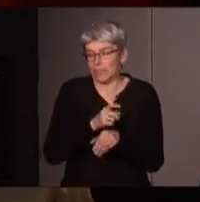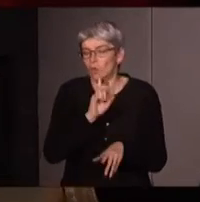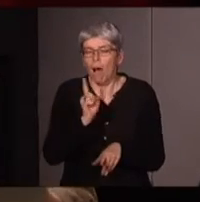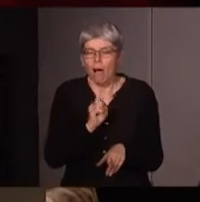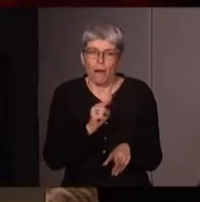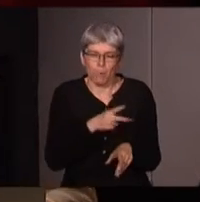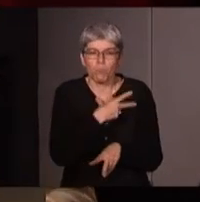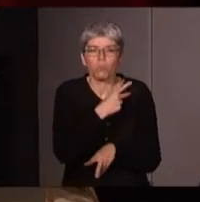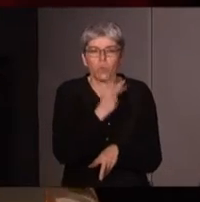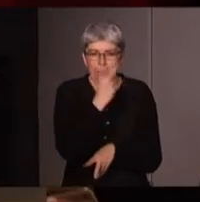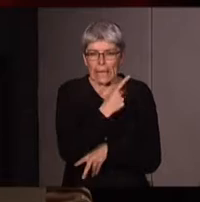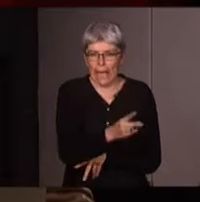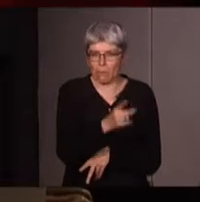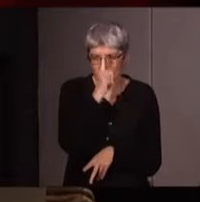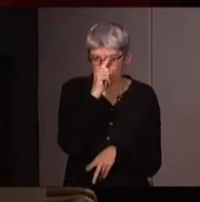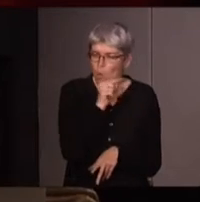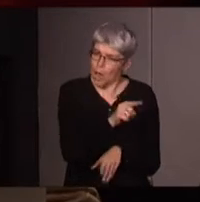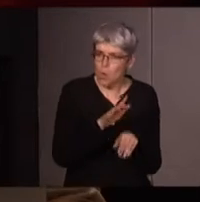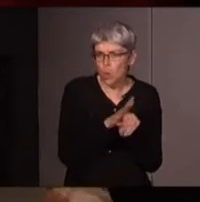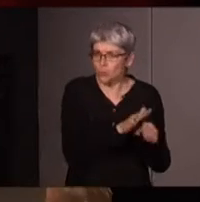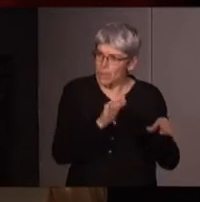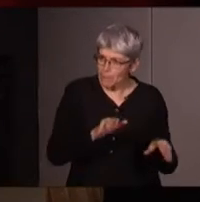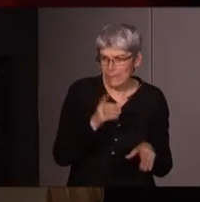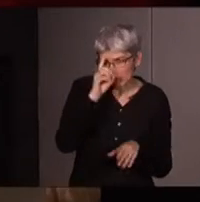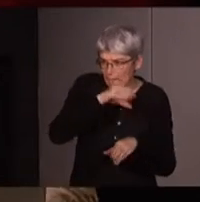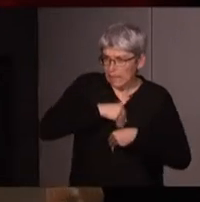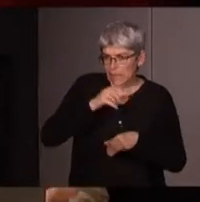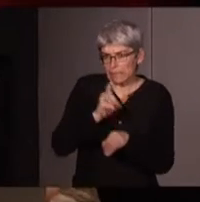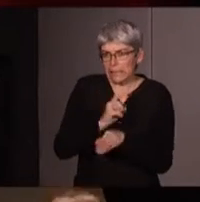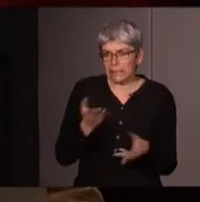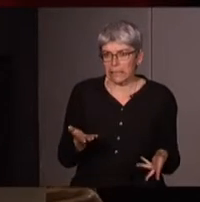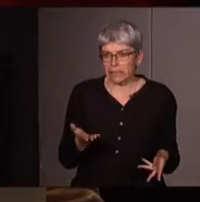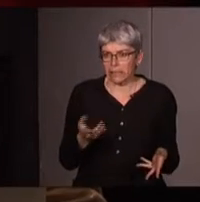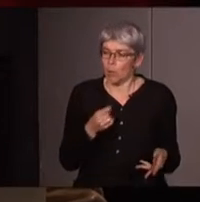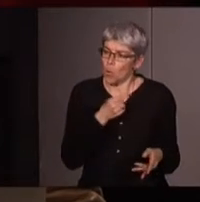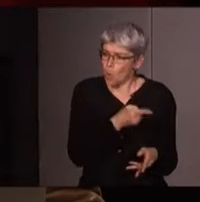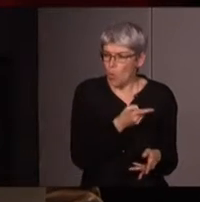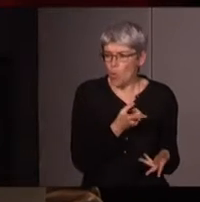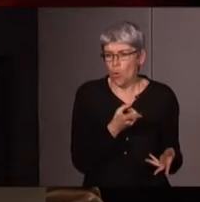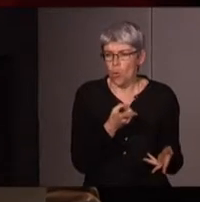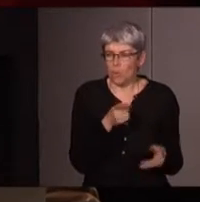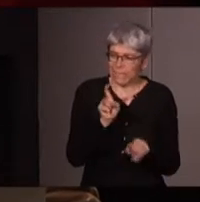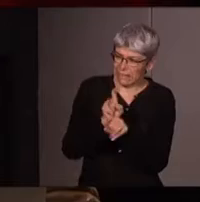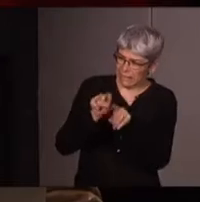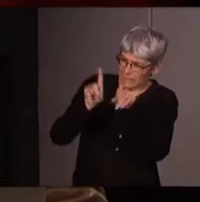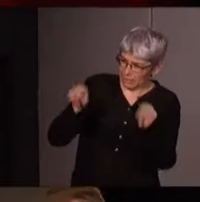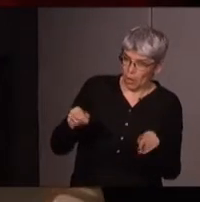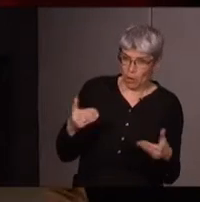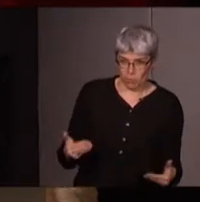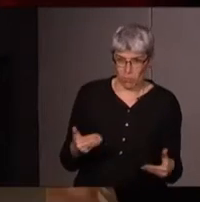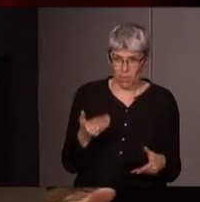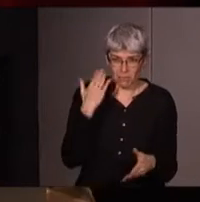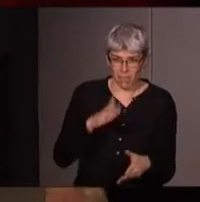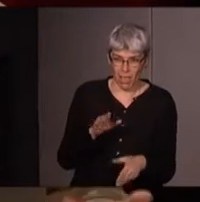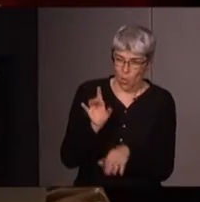surtout mais c'est plus grave puisque on perd une alliance importante celle de ceux qui analysent et qui critiquent le capitalisme c'est ce qui se passe quand ils